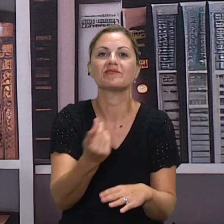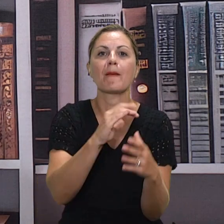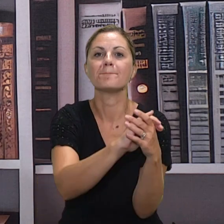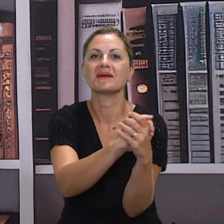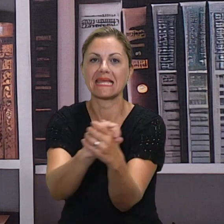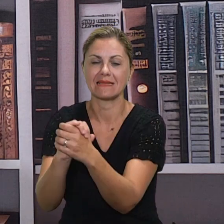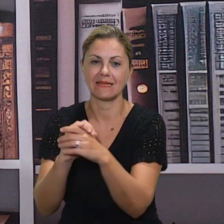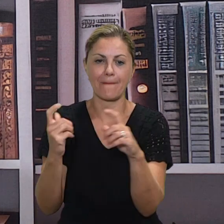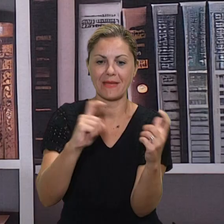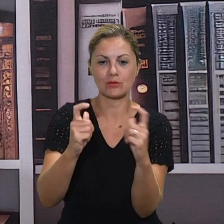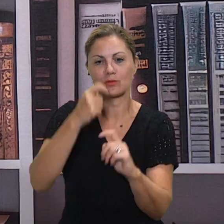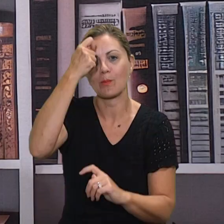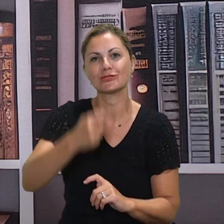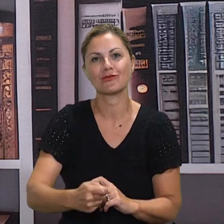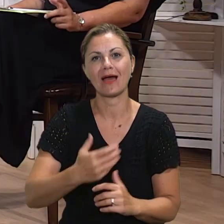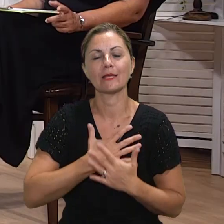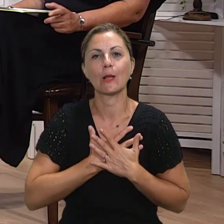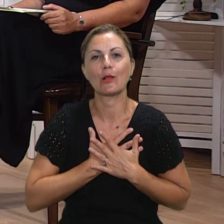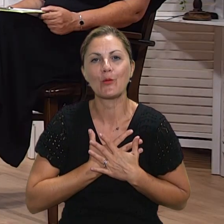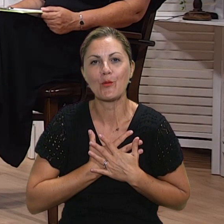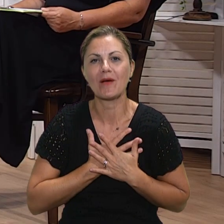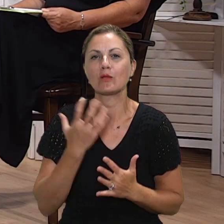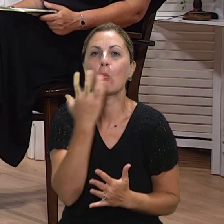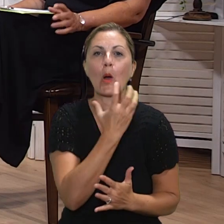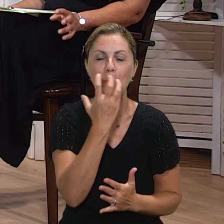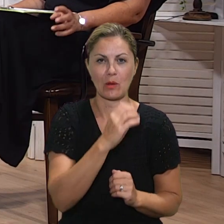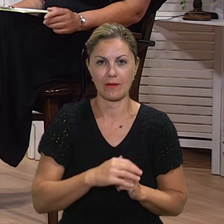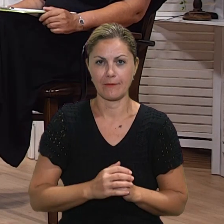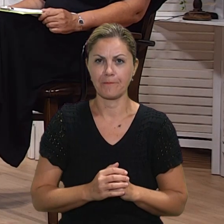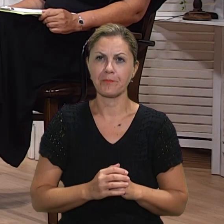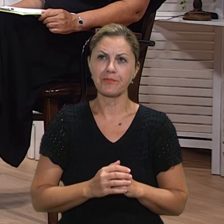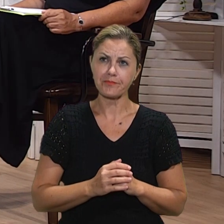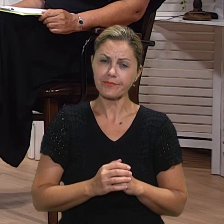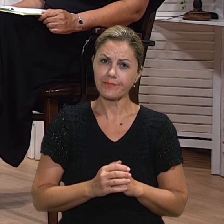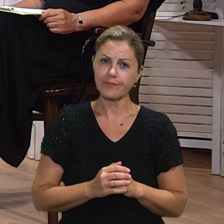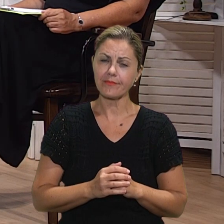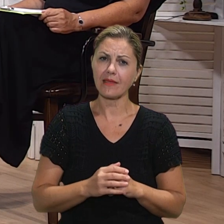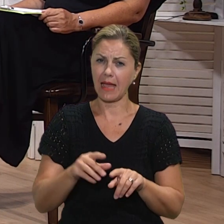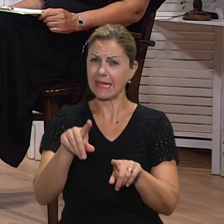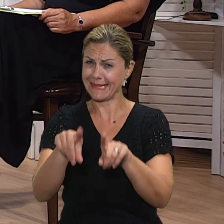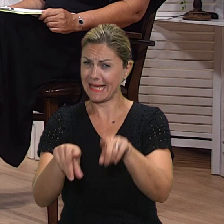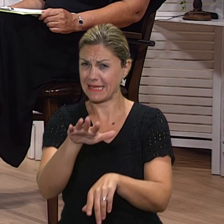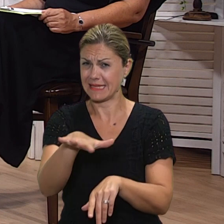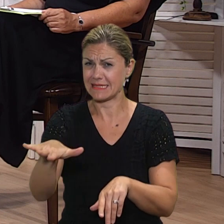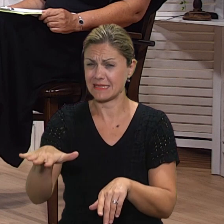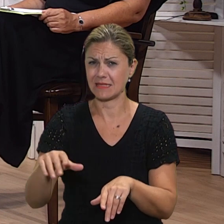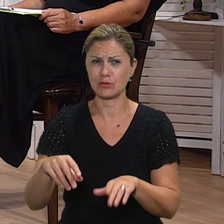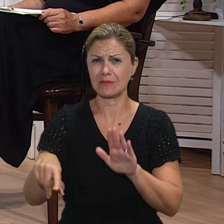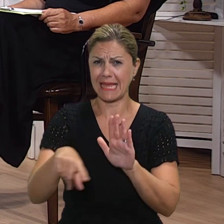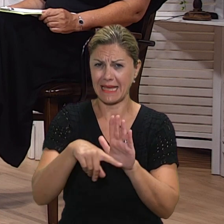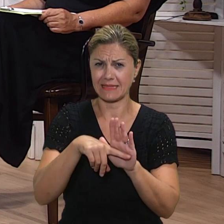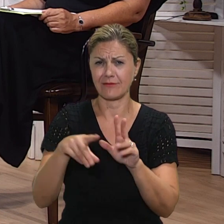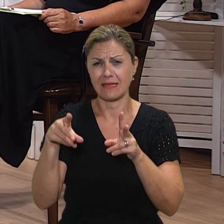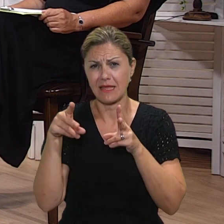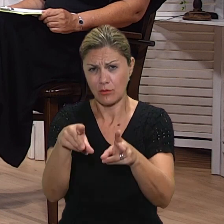i da moramo poštovati jedni i druge. Kažu da su djeca okrutna, čak i u tom najmlađoj dobi. Jeste imali tako nekih problema, vršničkog